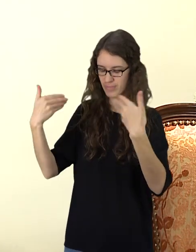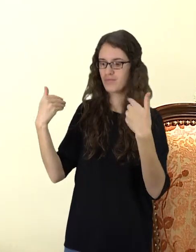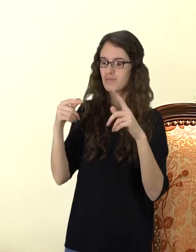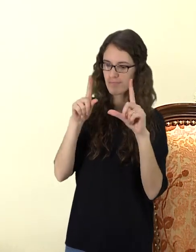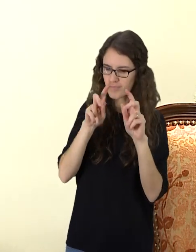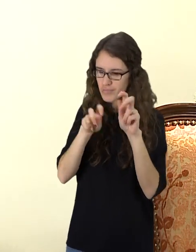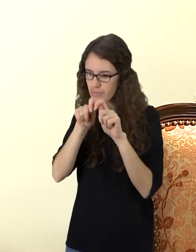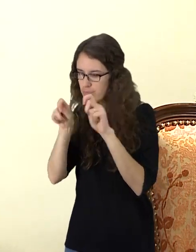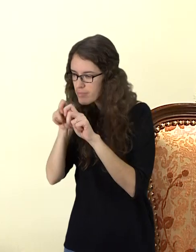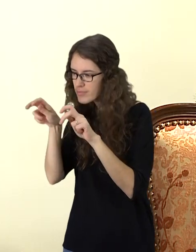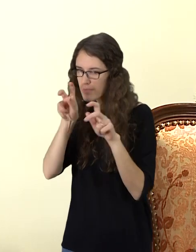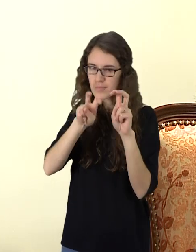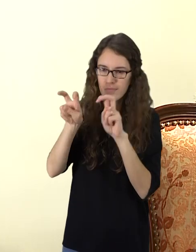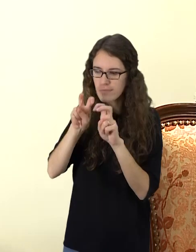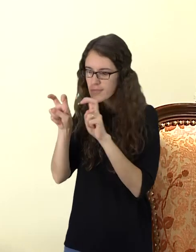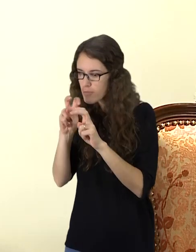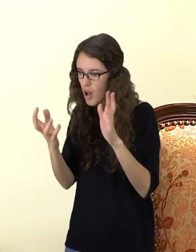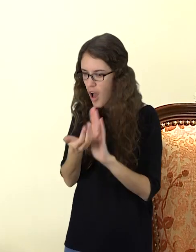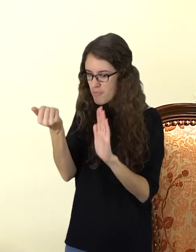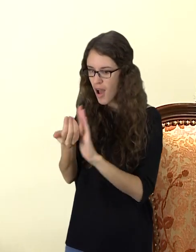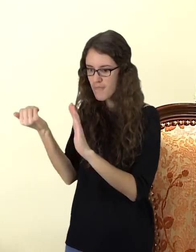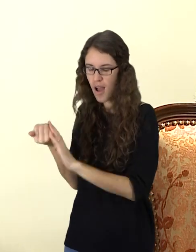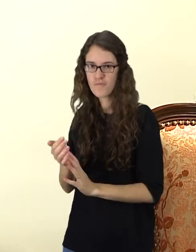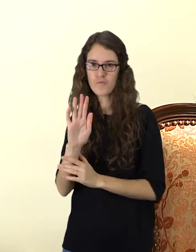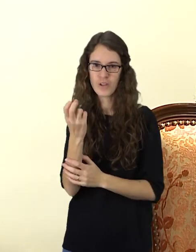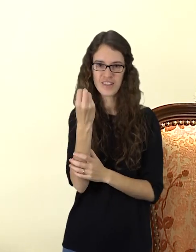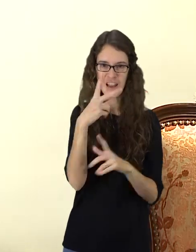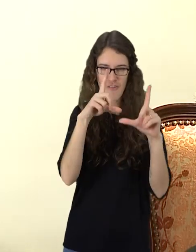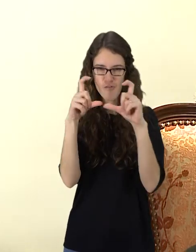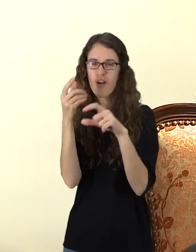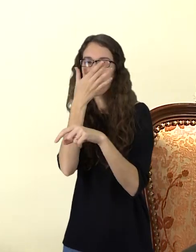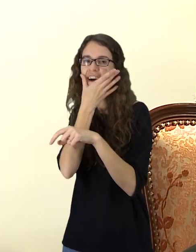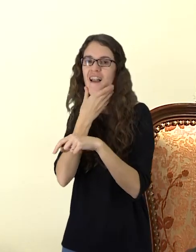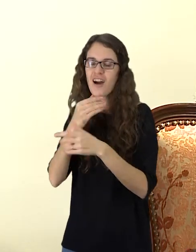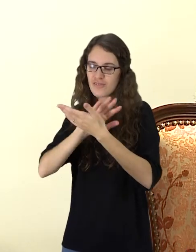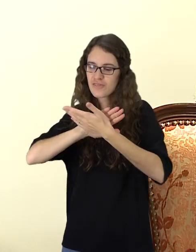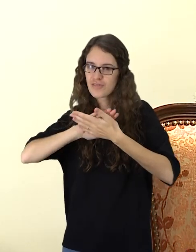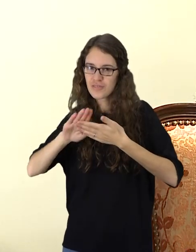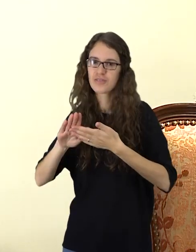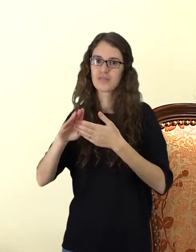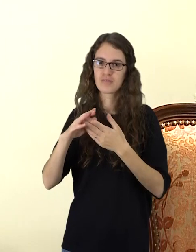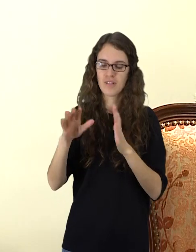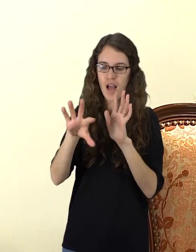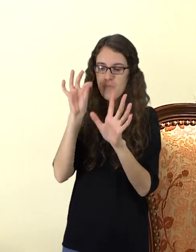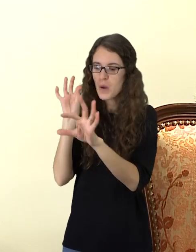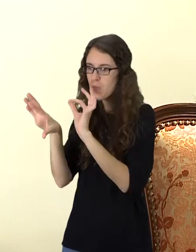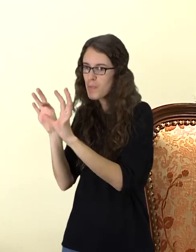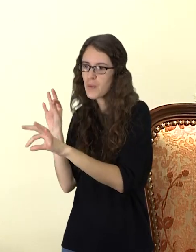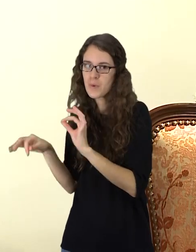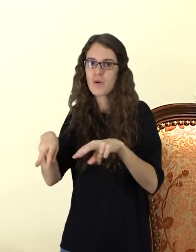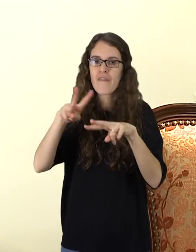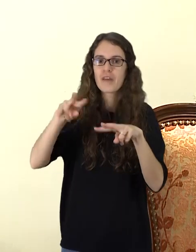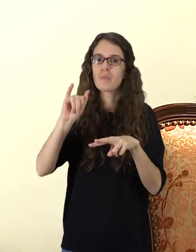kad gal aš surasiu tiek nuotraukų 12 gražių vaizdų, gražių šventovių, kurios